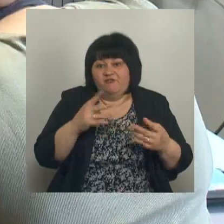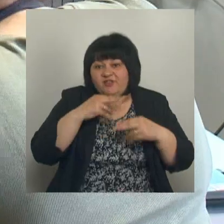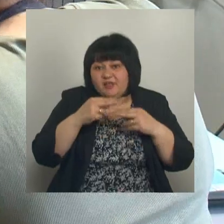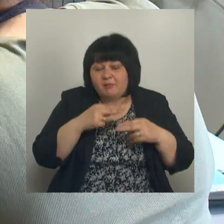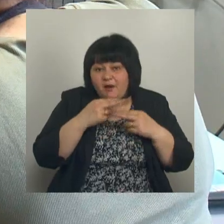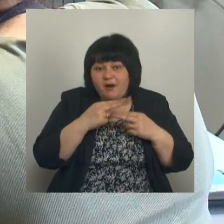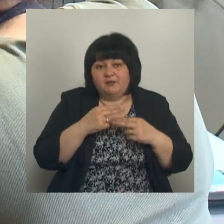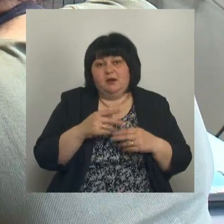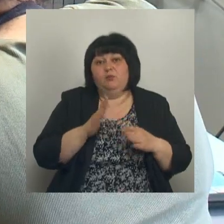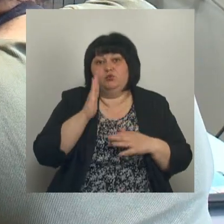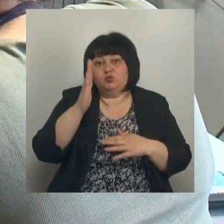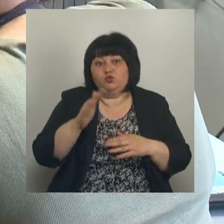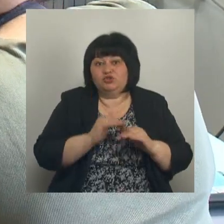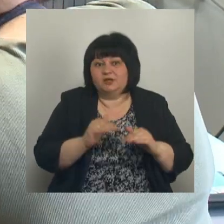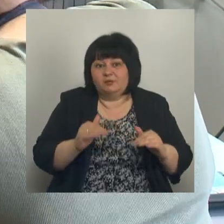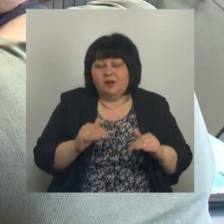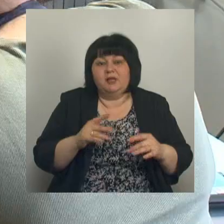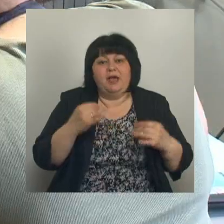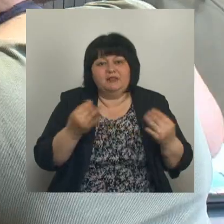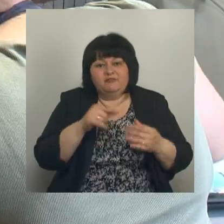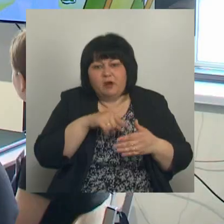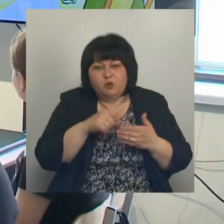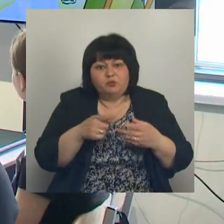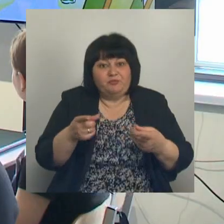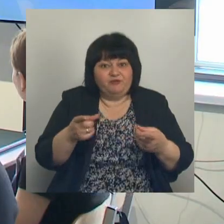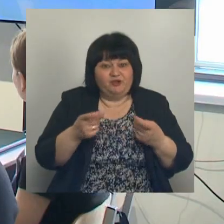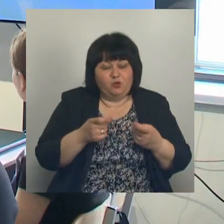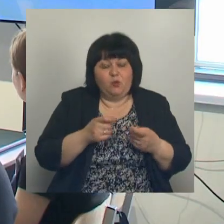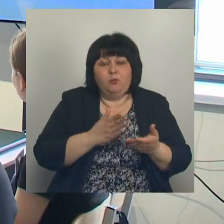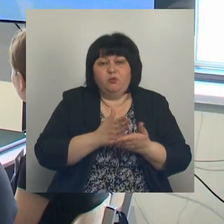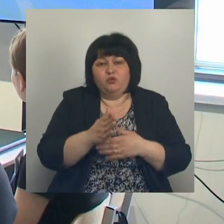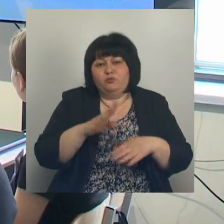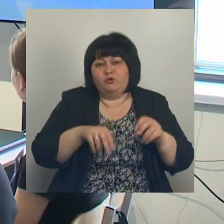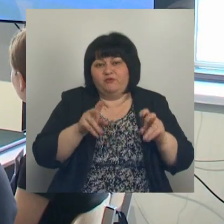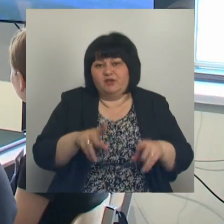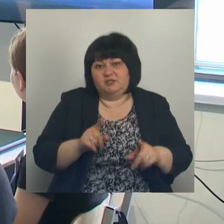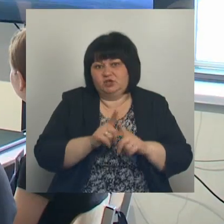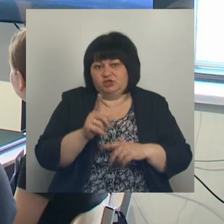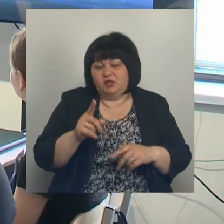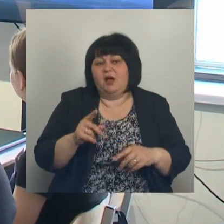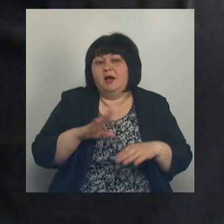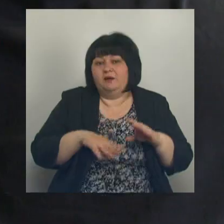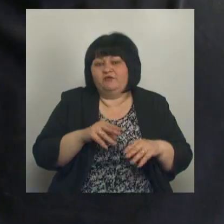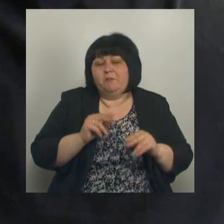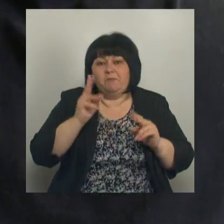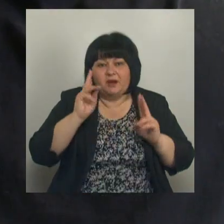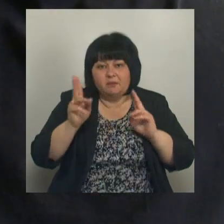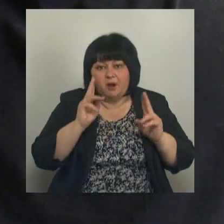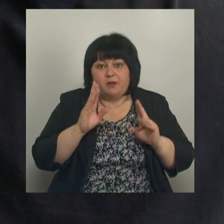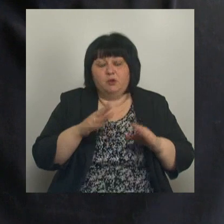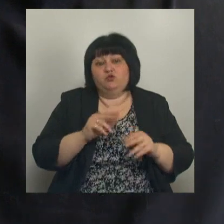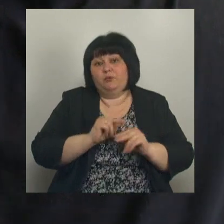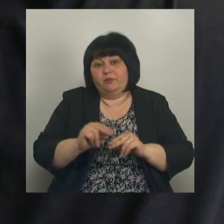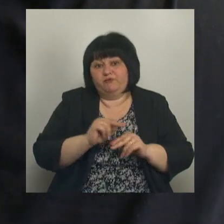помощью современных технологий и интересных вопросов. Путь в профессию начинала с работы парикмахером. Позже стала преподавать любимое дело в